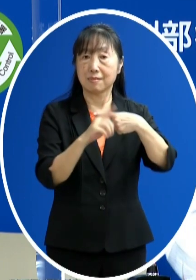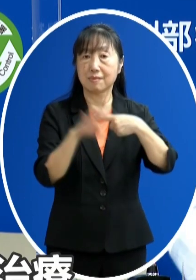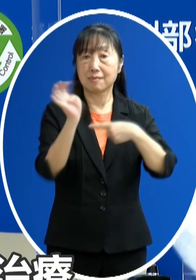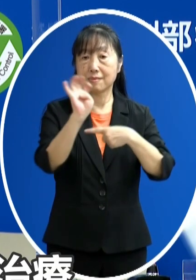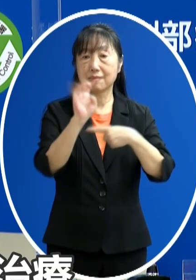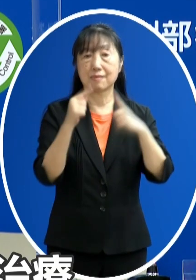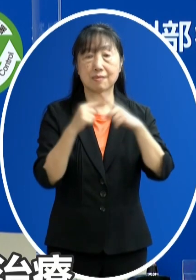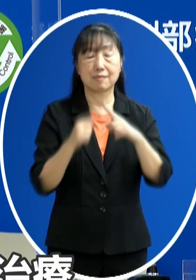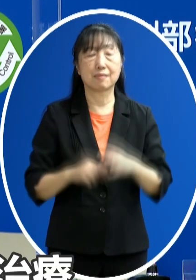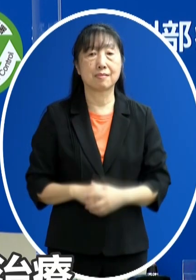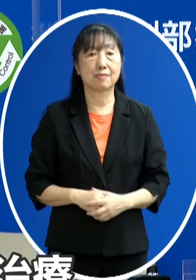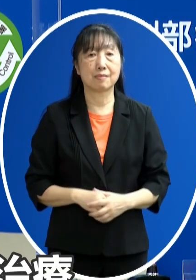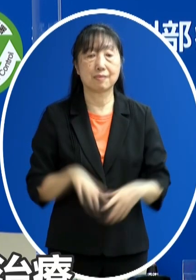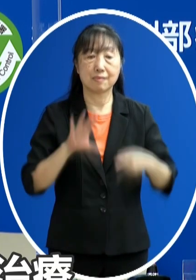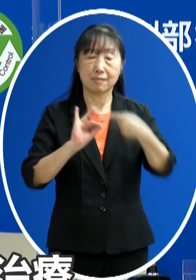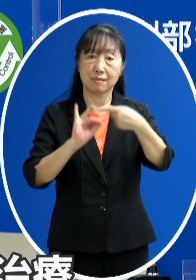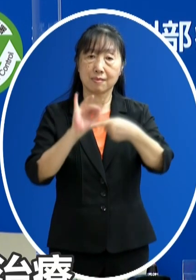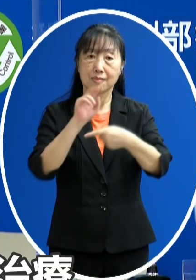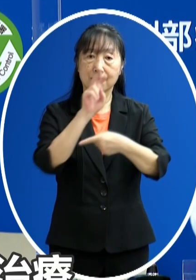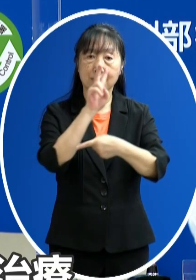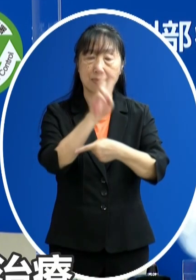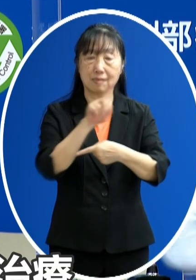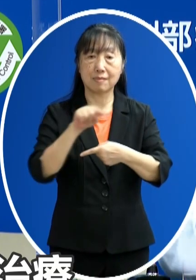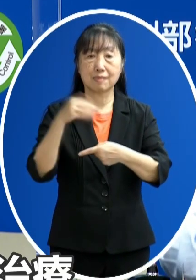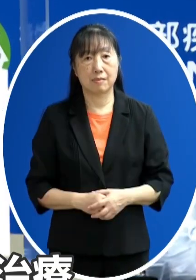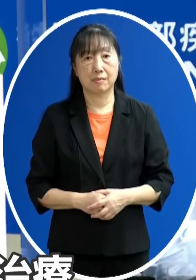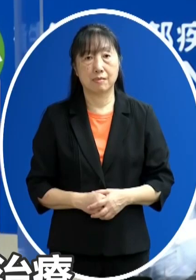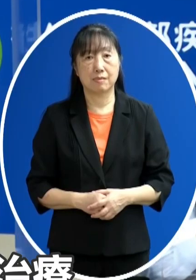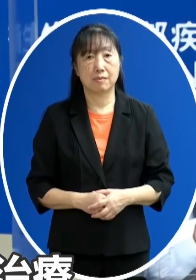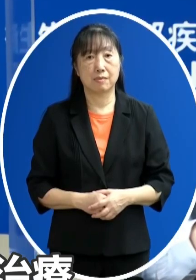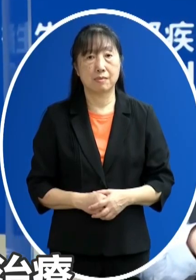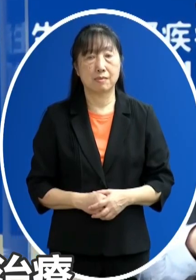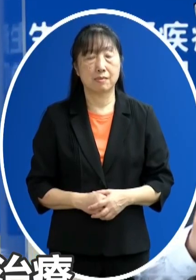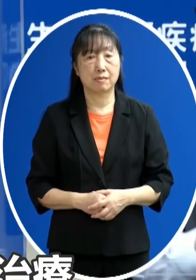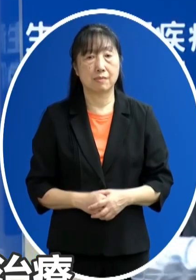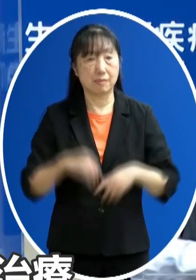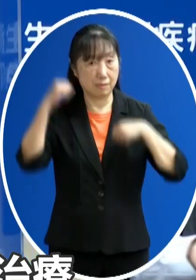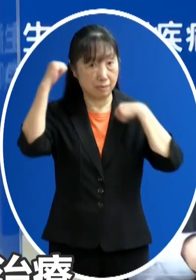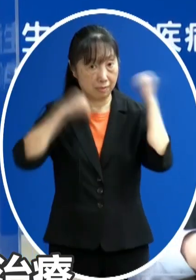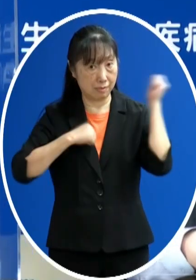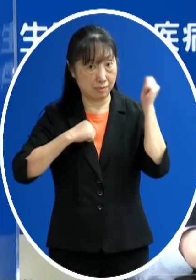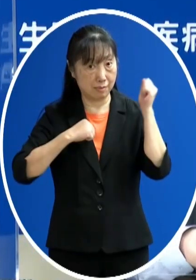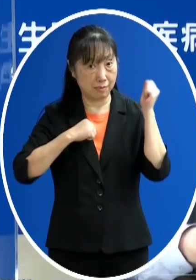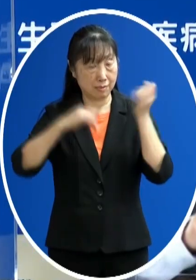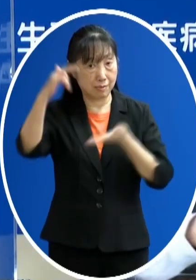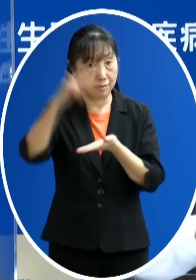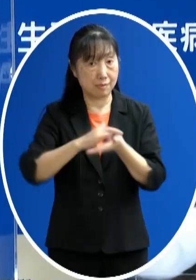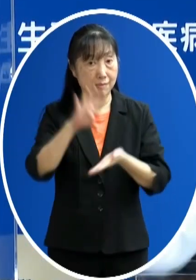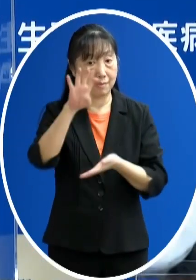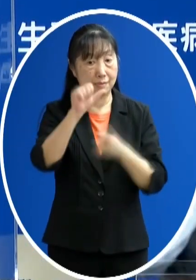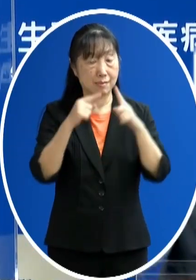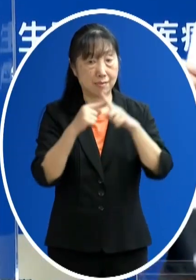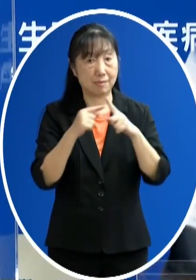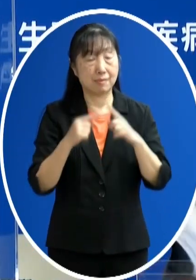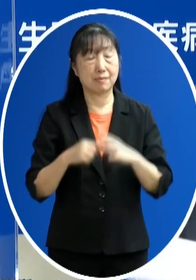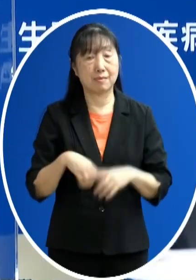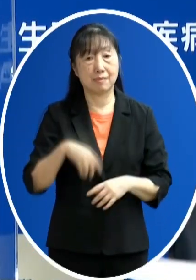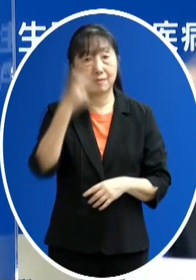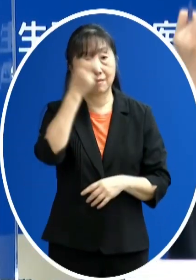40陽性率是2.93那早上2個航班45人 那